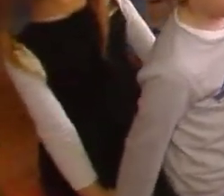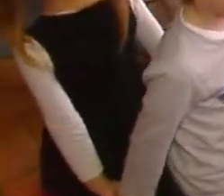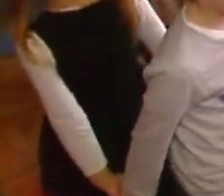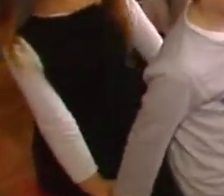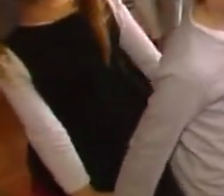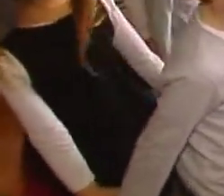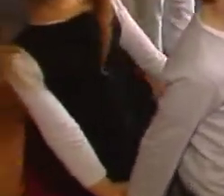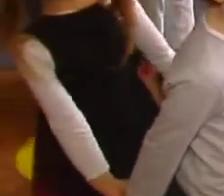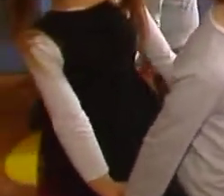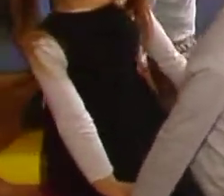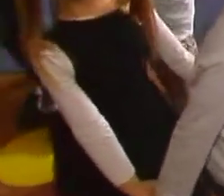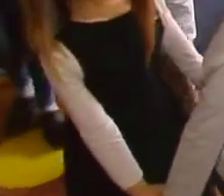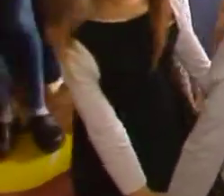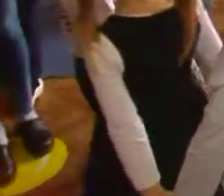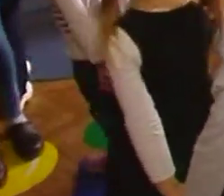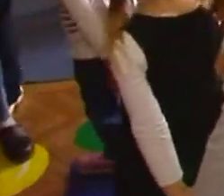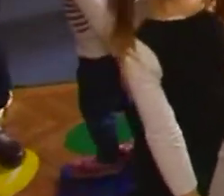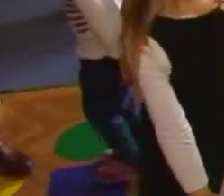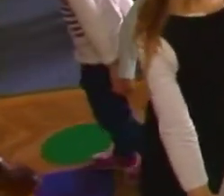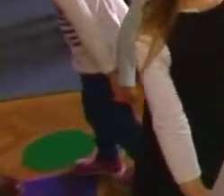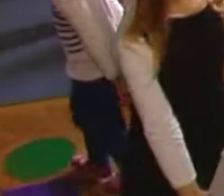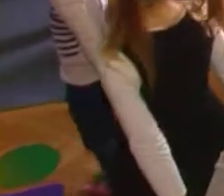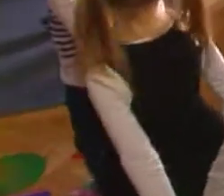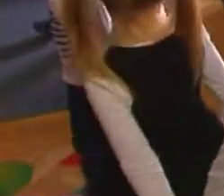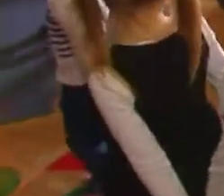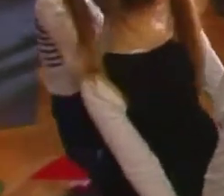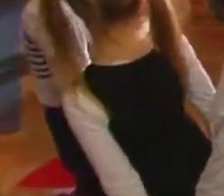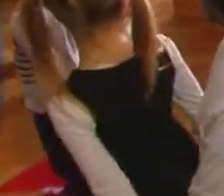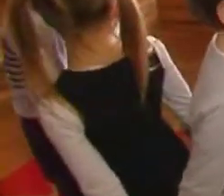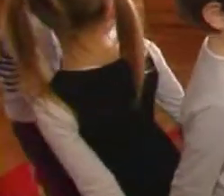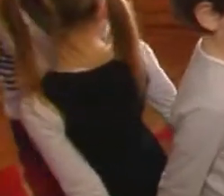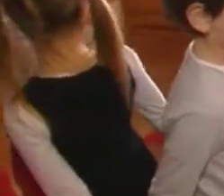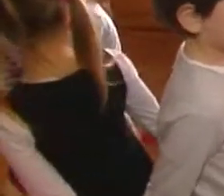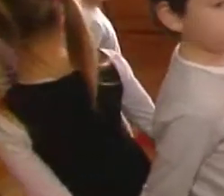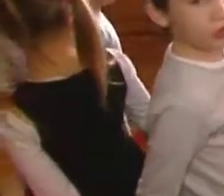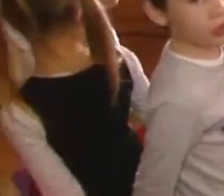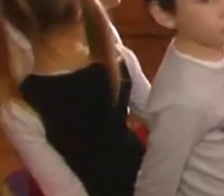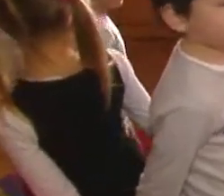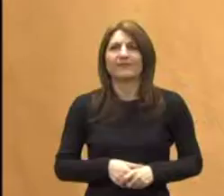igra obećava i prognozira velike uspjehe u radu integriranih vrtićkih skupina.